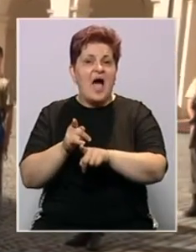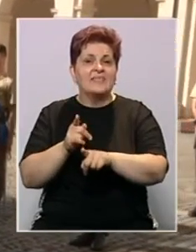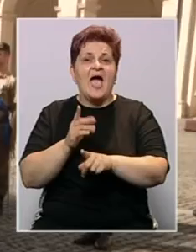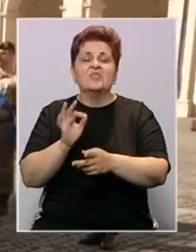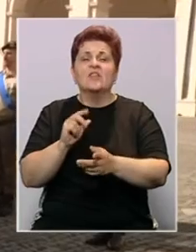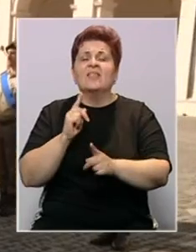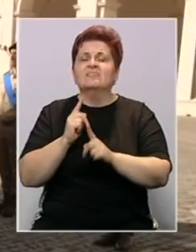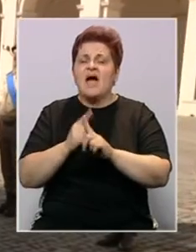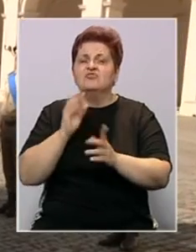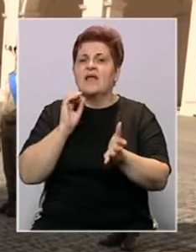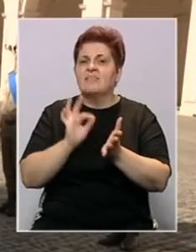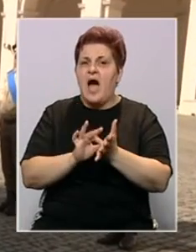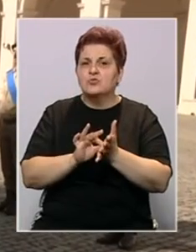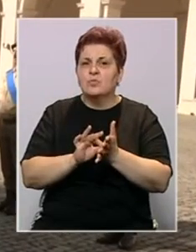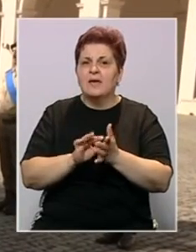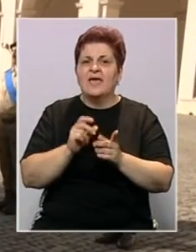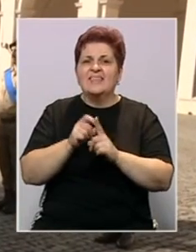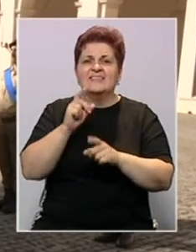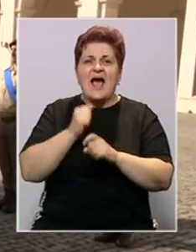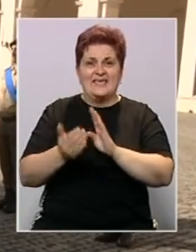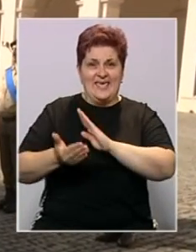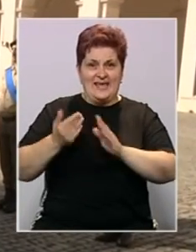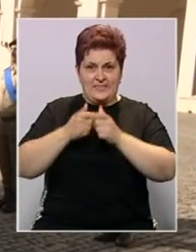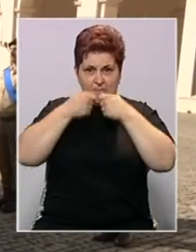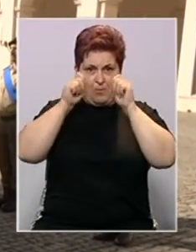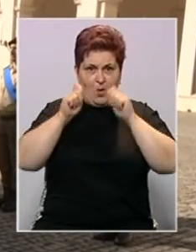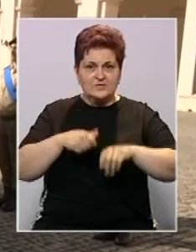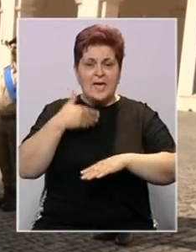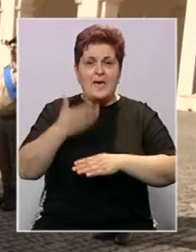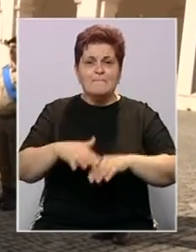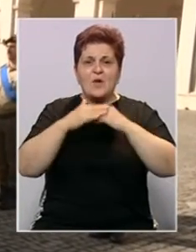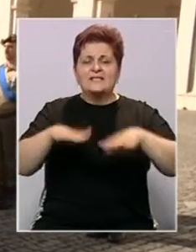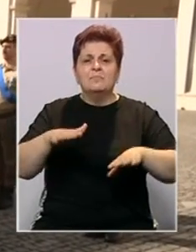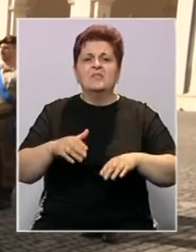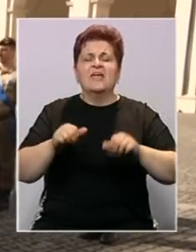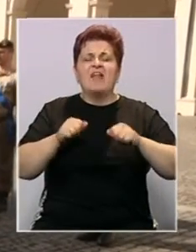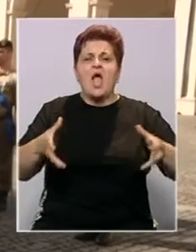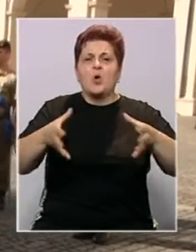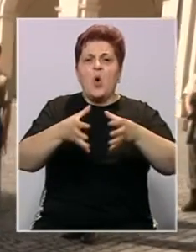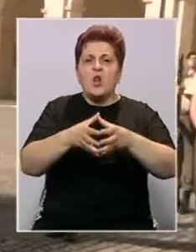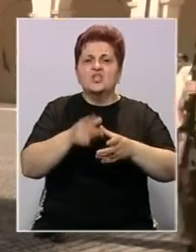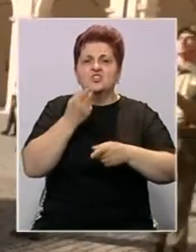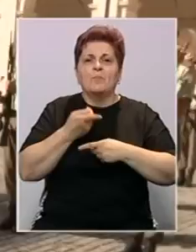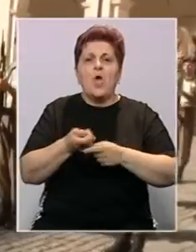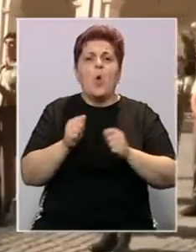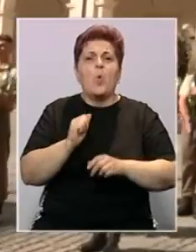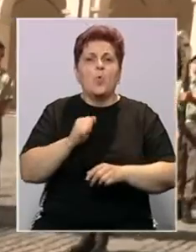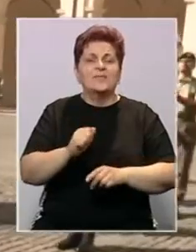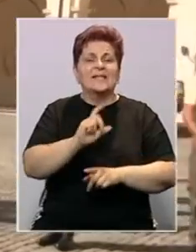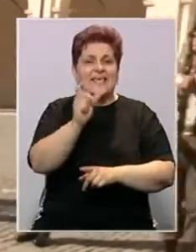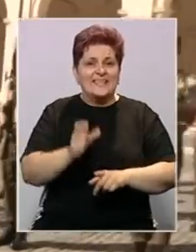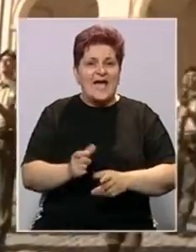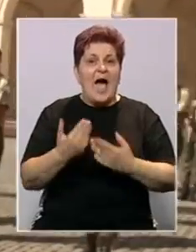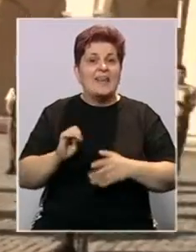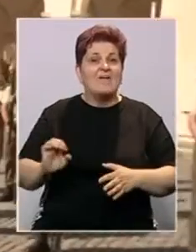vladi da odredi tačan datum. Mario Dragi je ranije podnio ostavku poslje raspada vladejuće koalicije što predstavlja ozbiljan udarac